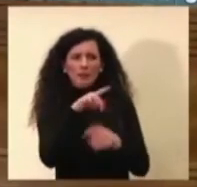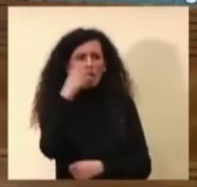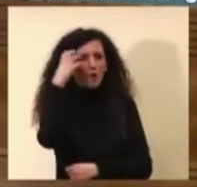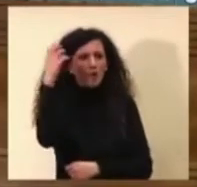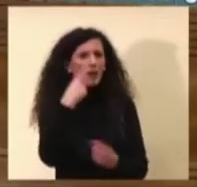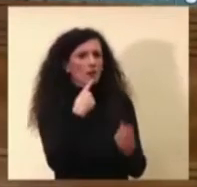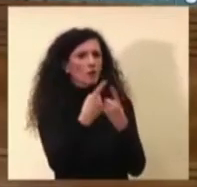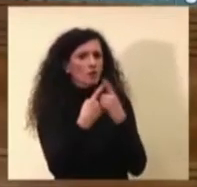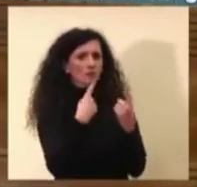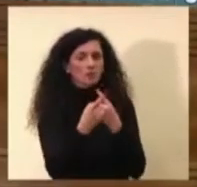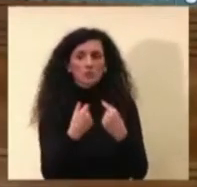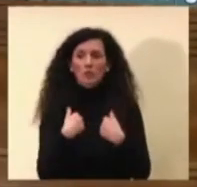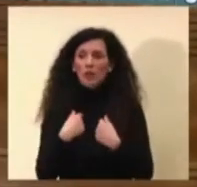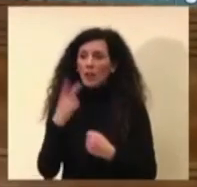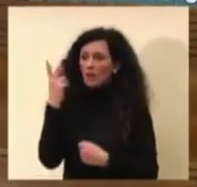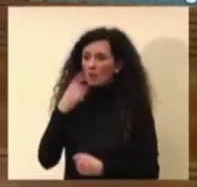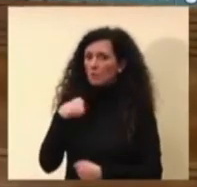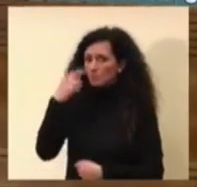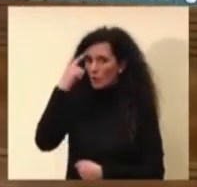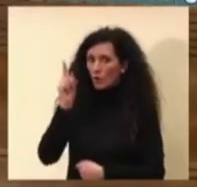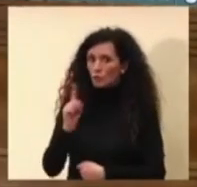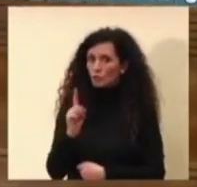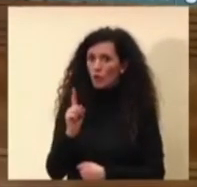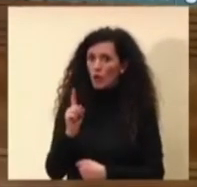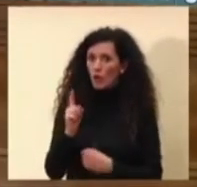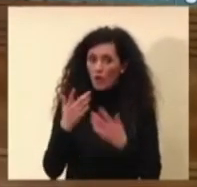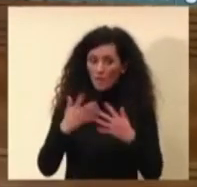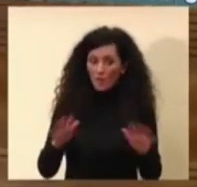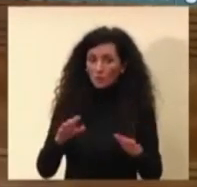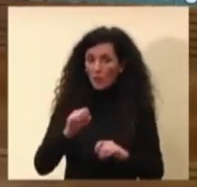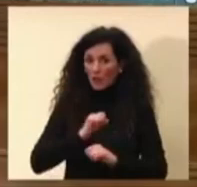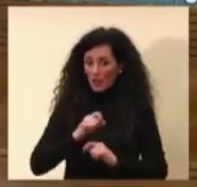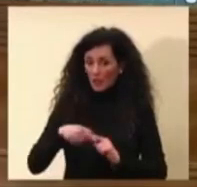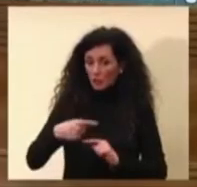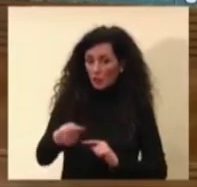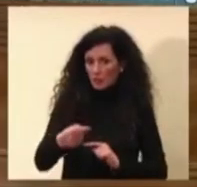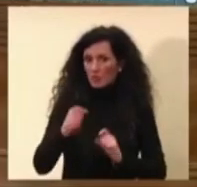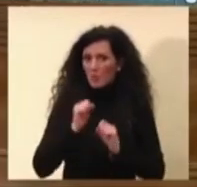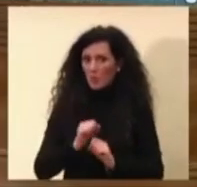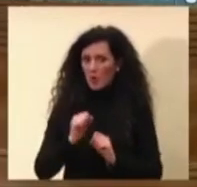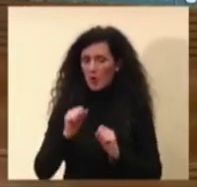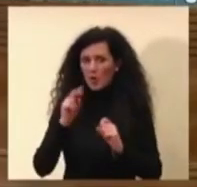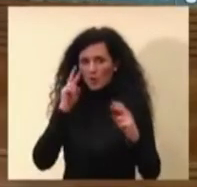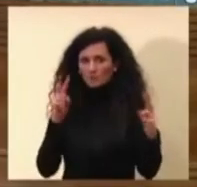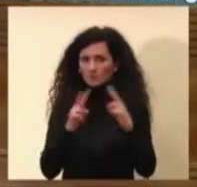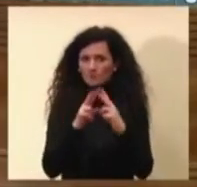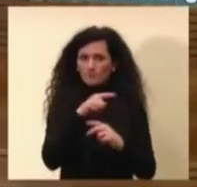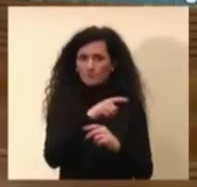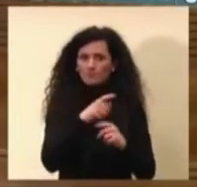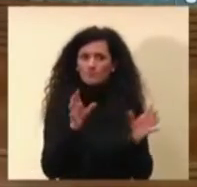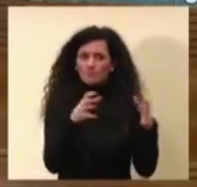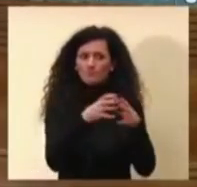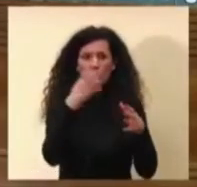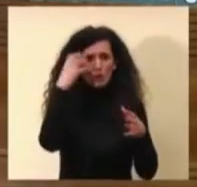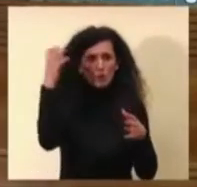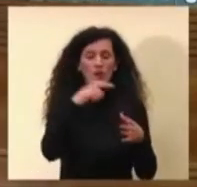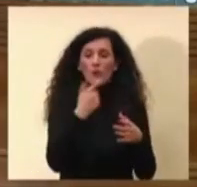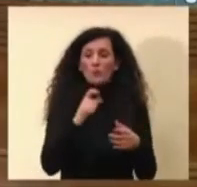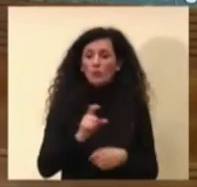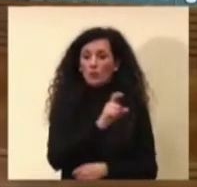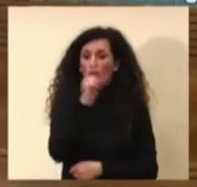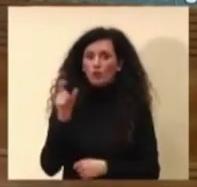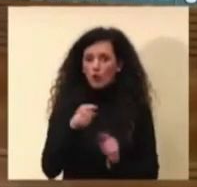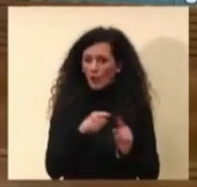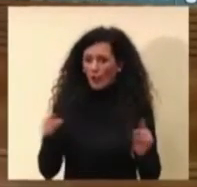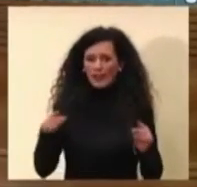Non so se c'è stata, penso che ci saranno le prossime ore, sono giorni ovviamente pieni di impegni, il governo